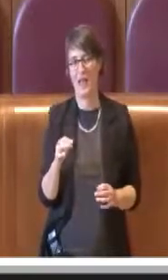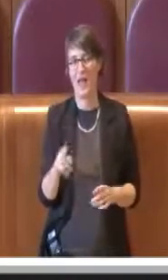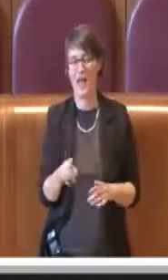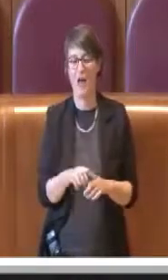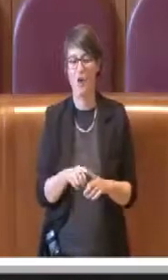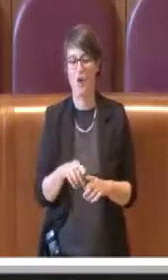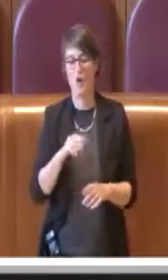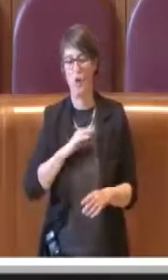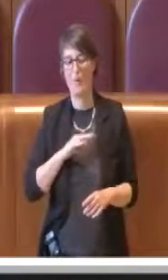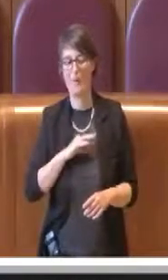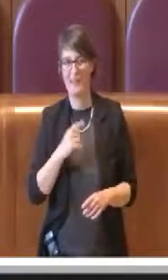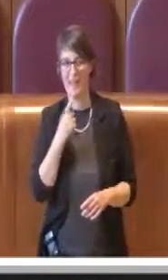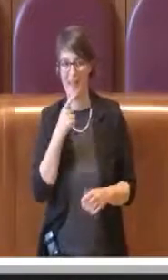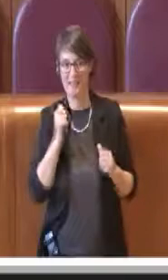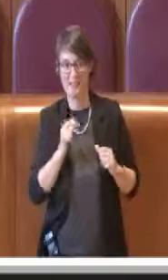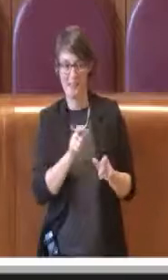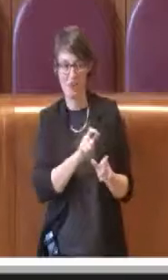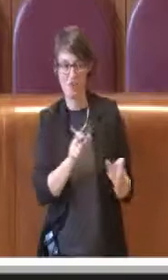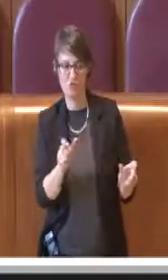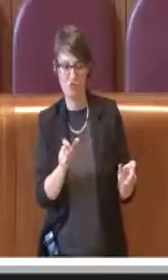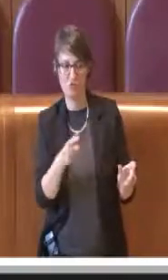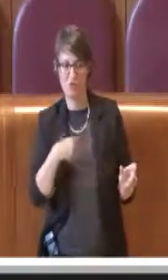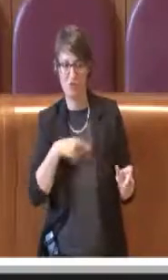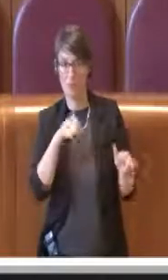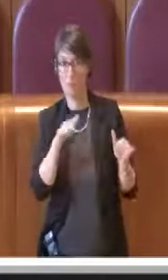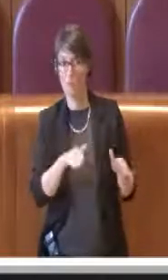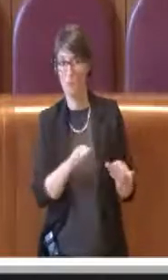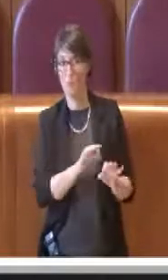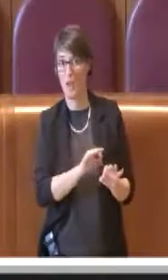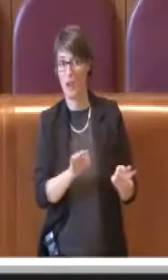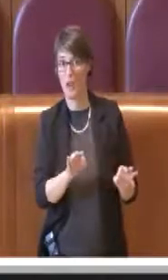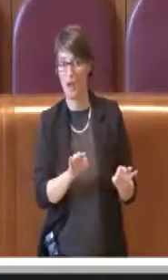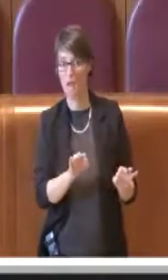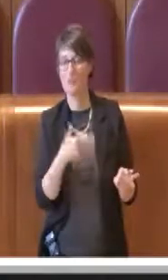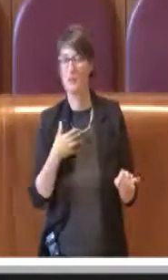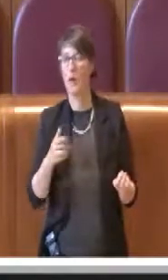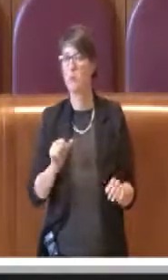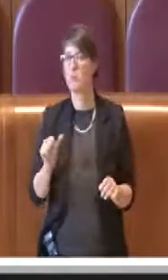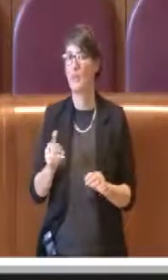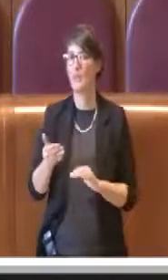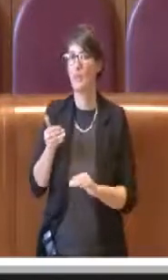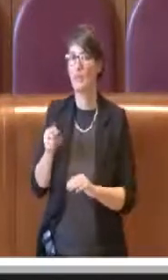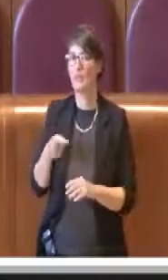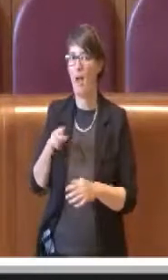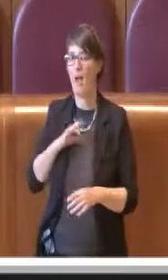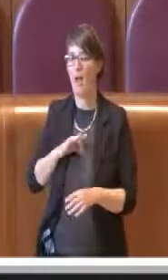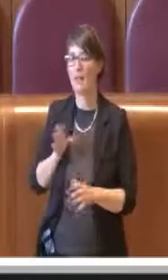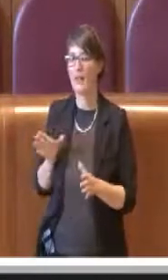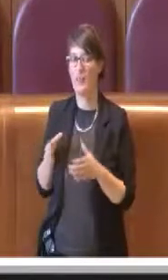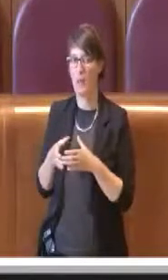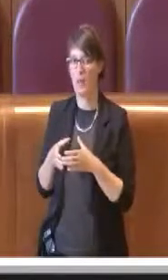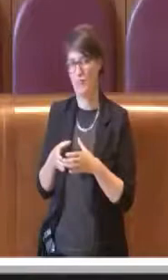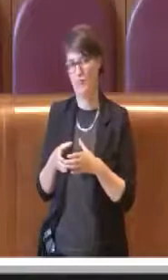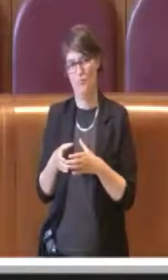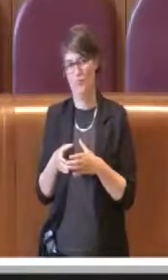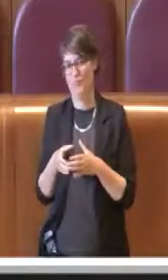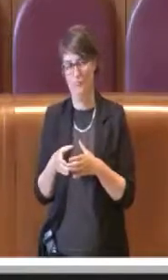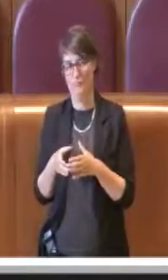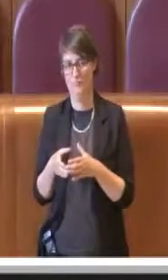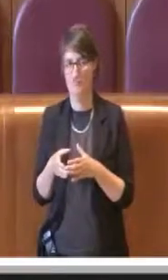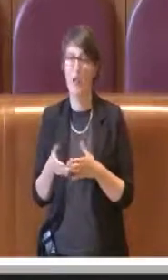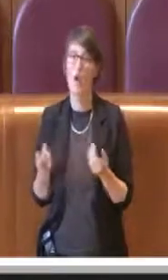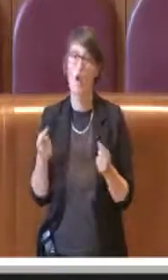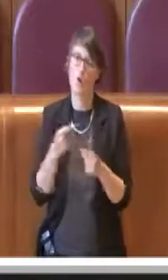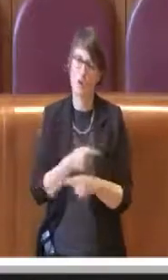cittadini, è un momento difficile, quindi io direi approfittiamo di questo momento per dare gli aiuti